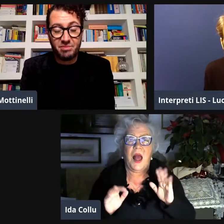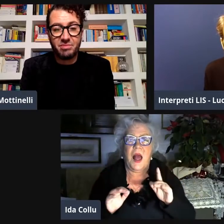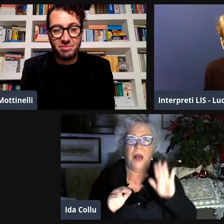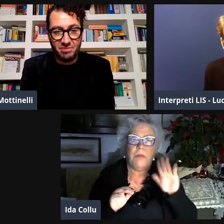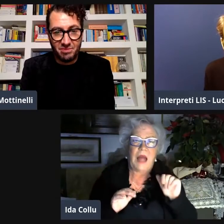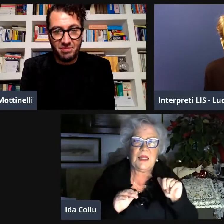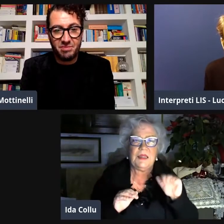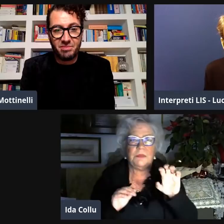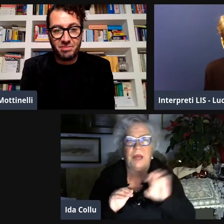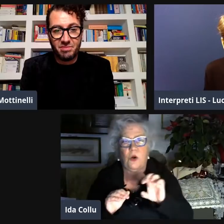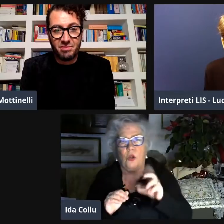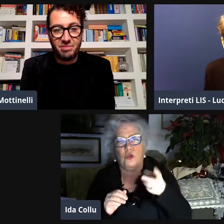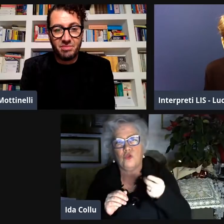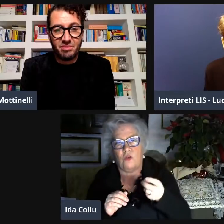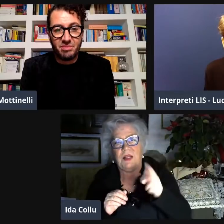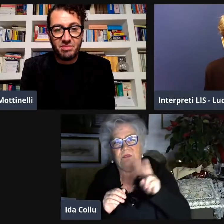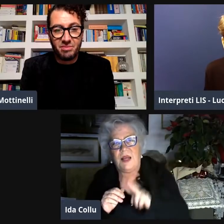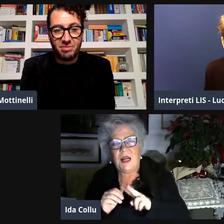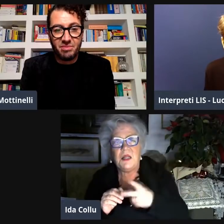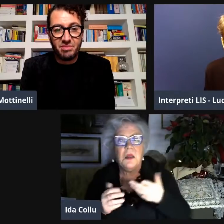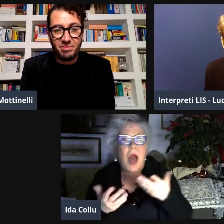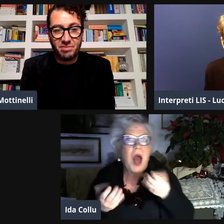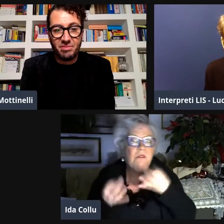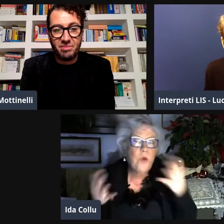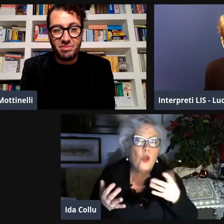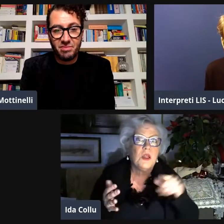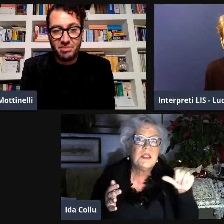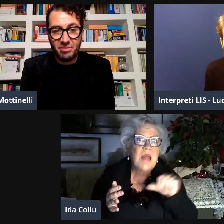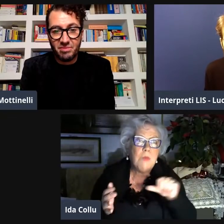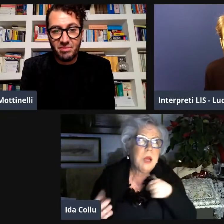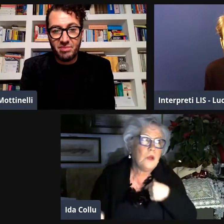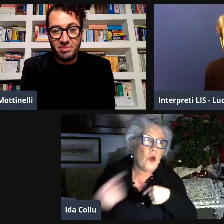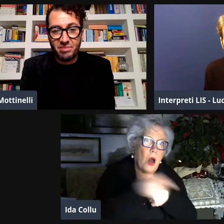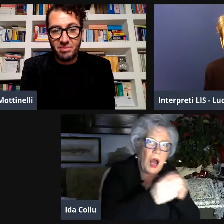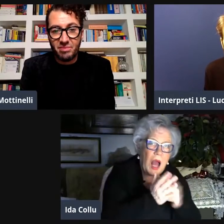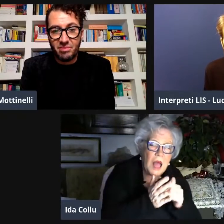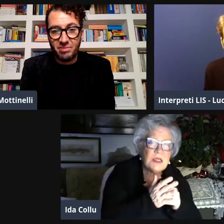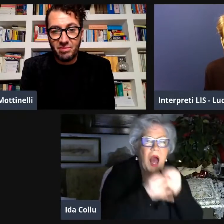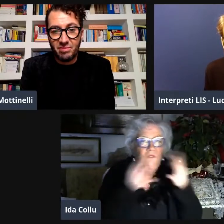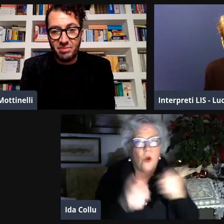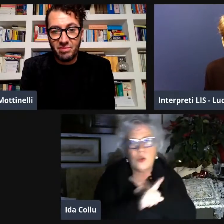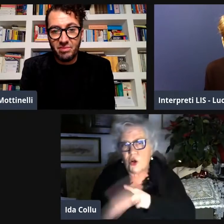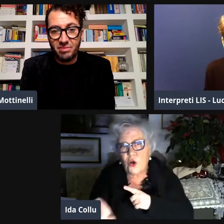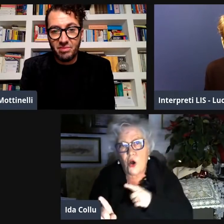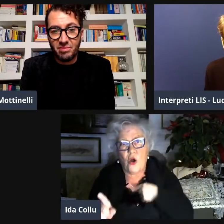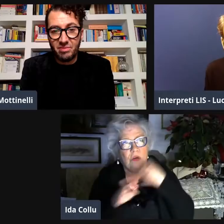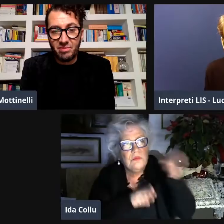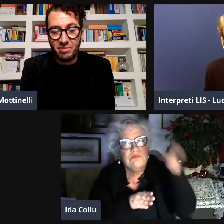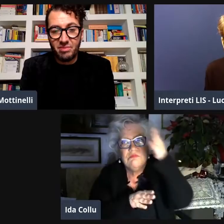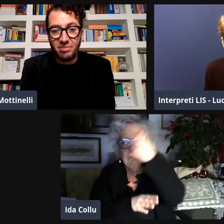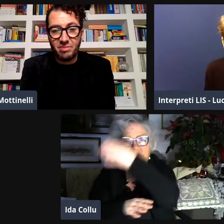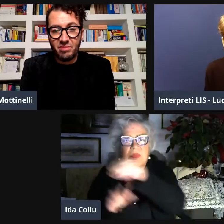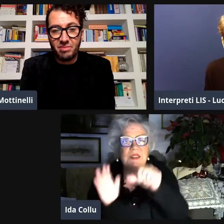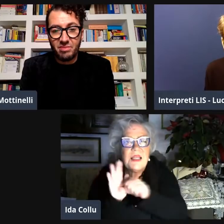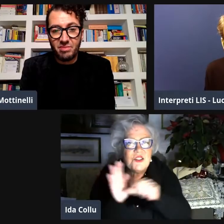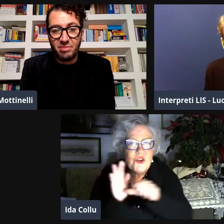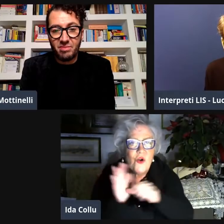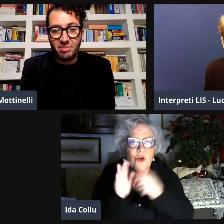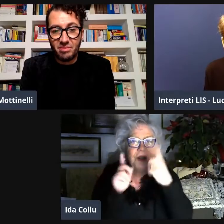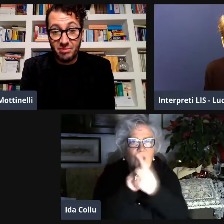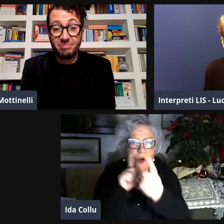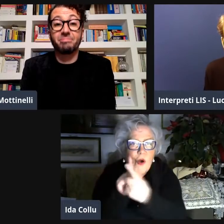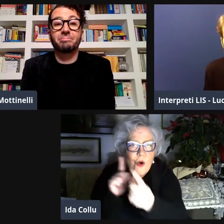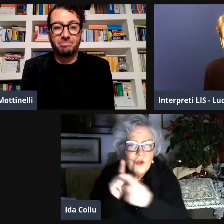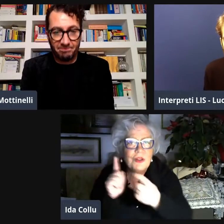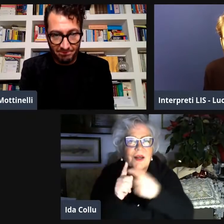settimana lavorativa martedì mercoledì giovedì venerdì qualche volta al sabato ritornavo a casa a volte no